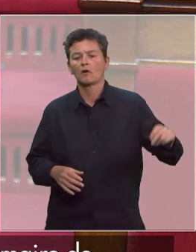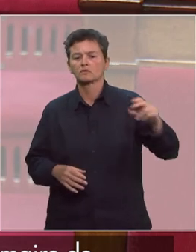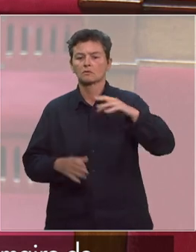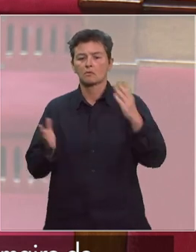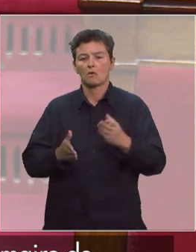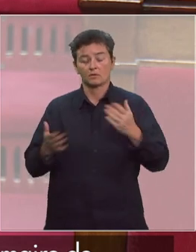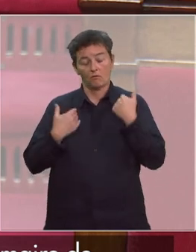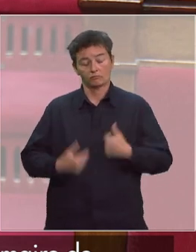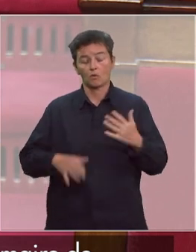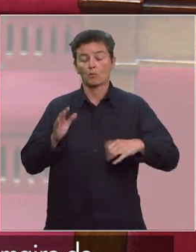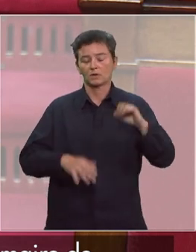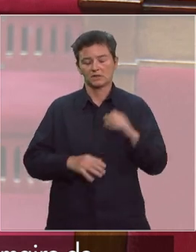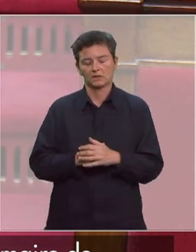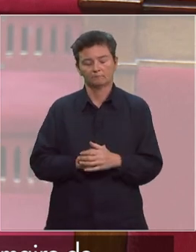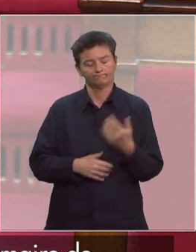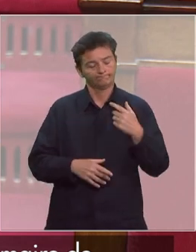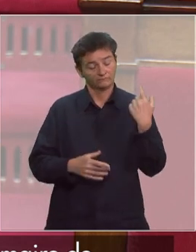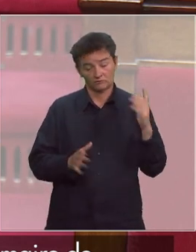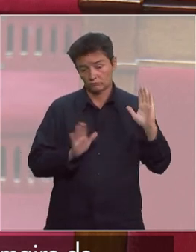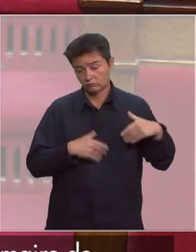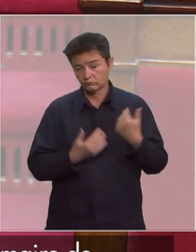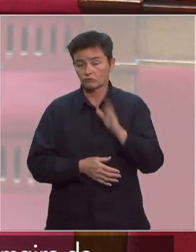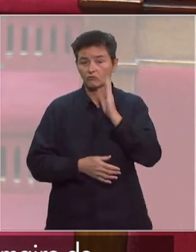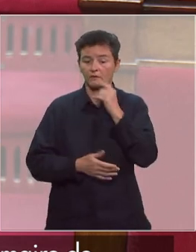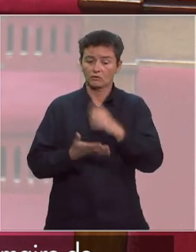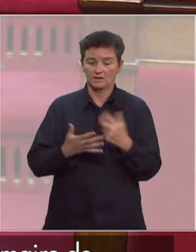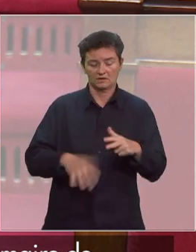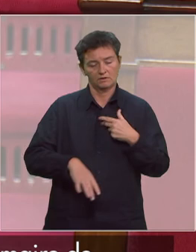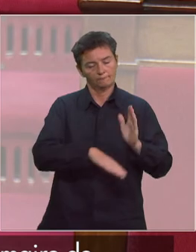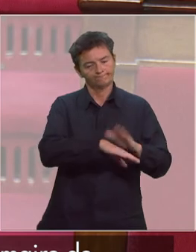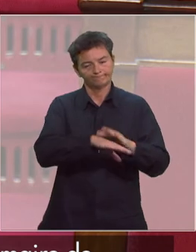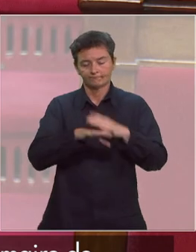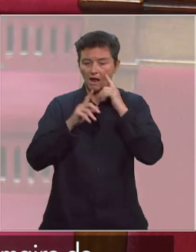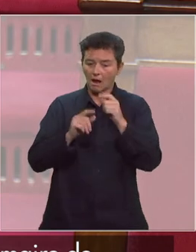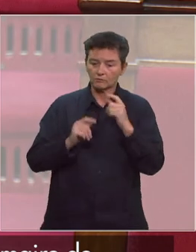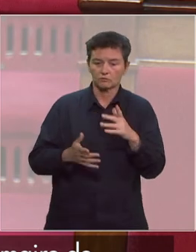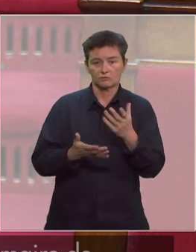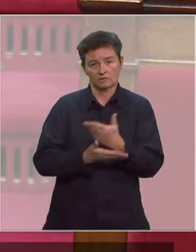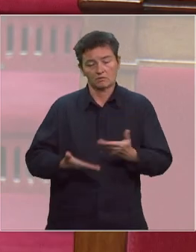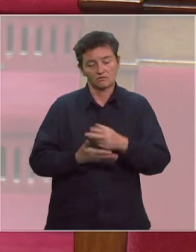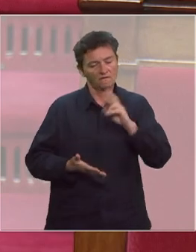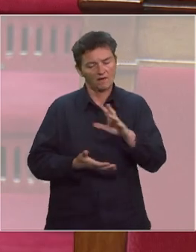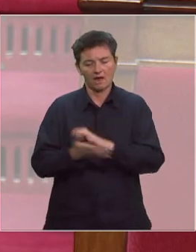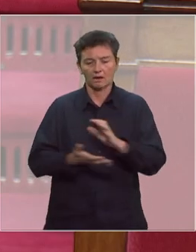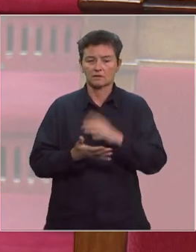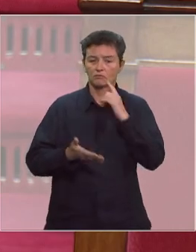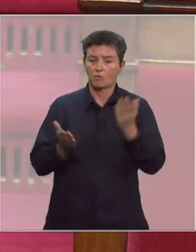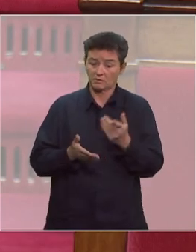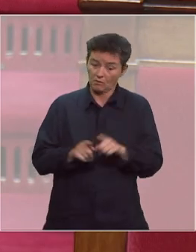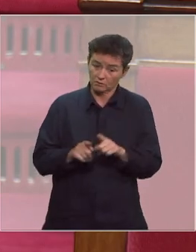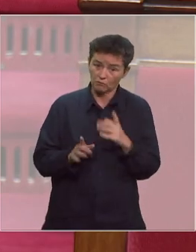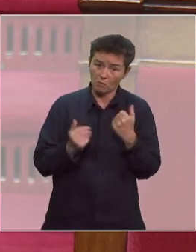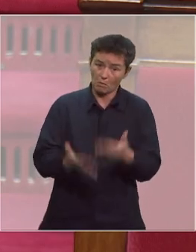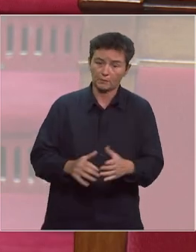parlementaires communistes, vous alertons sur la situation de crise que connaît l'hôpital tout en mettant sur la table des propositions. Cette